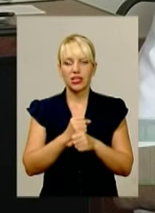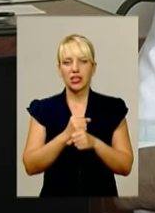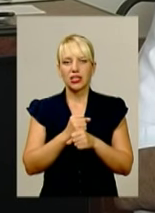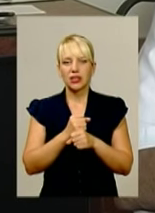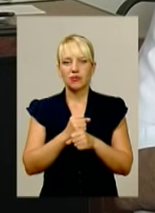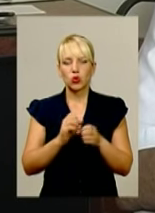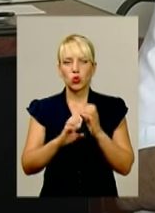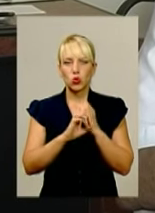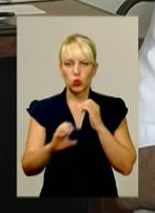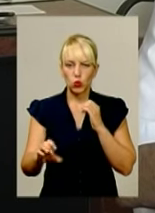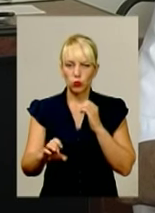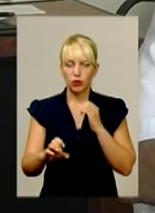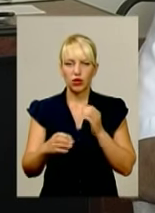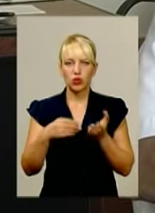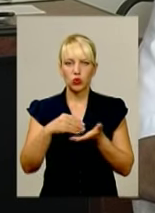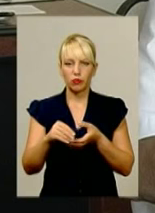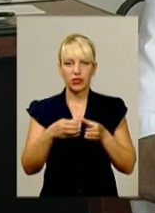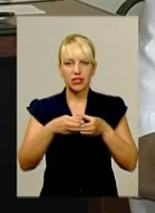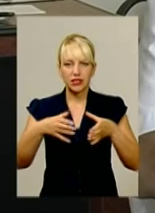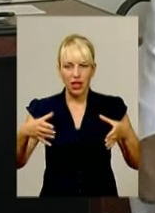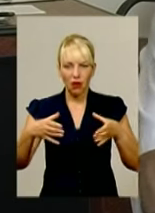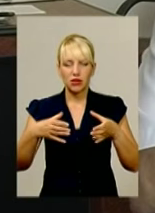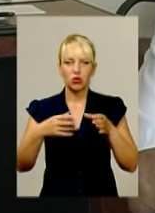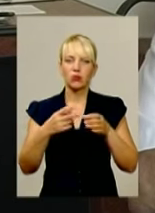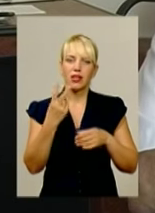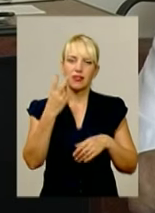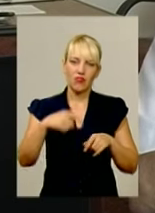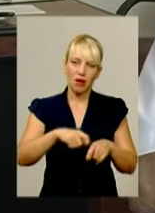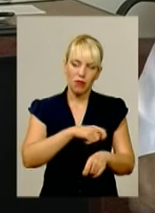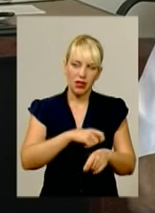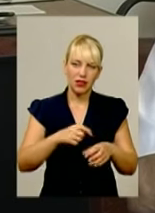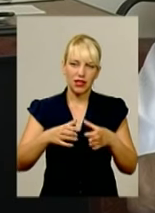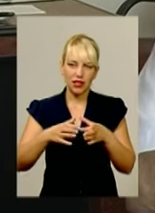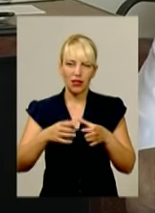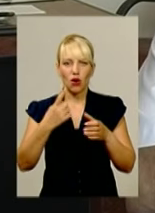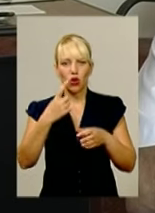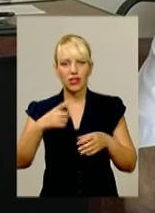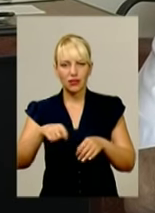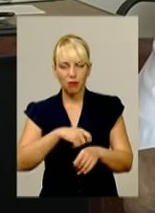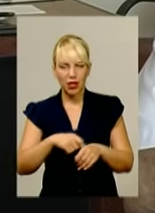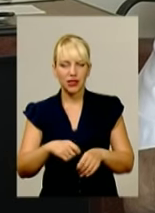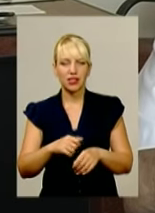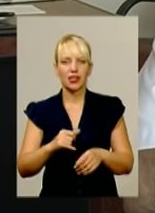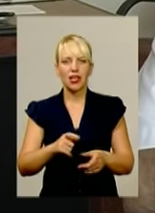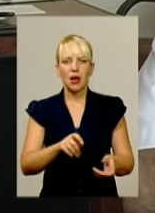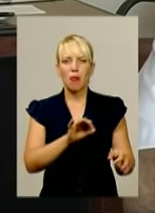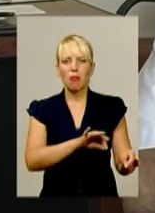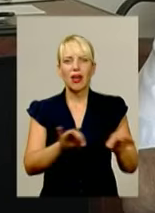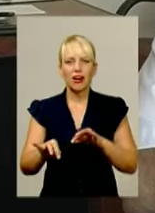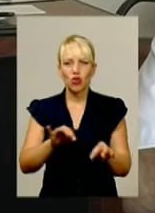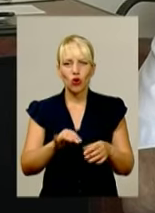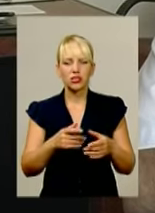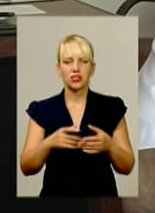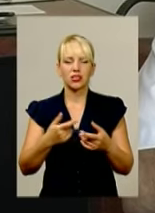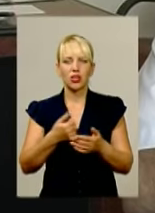діаметром 2 метри і метрові, перенос, комунікацій і